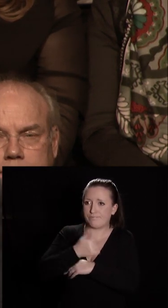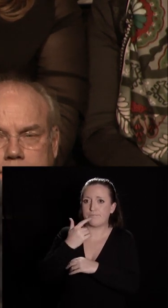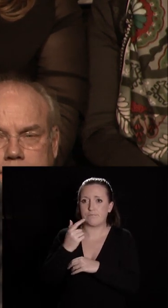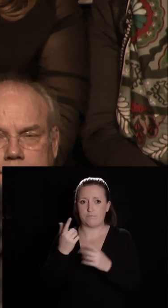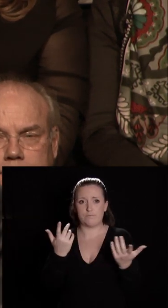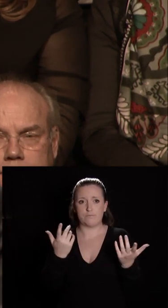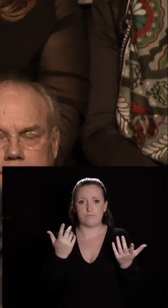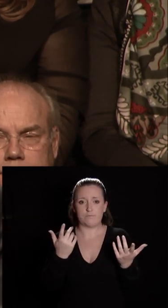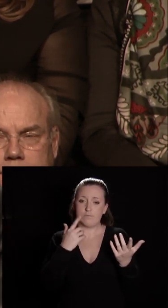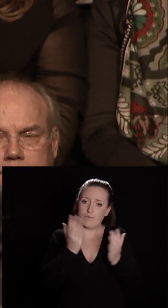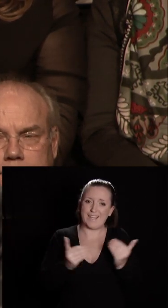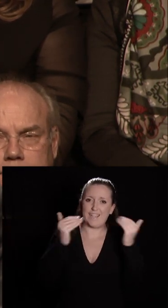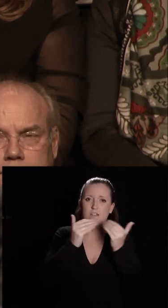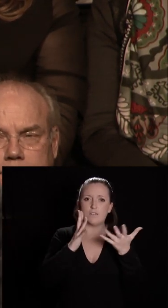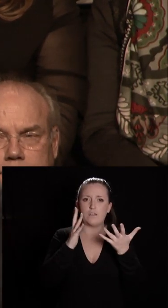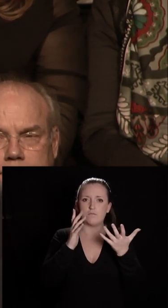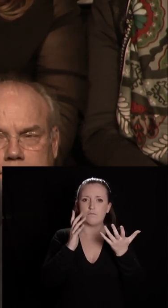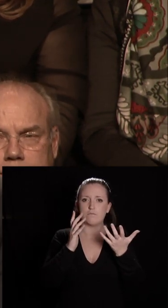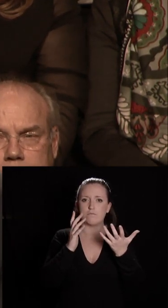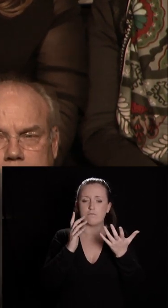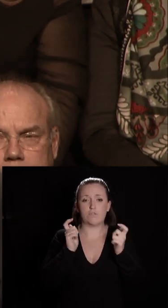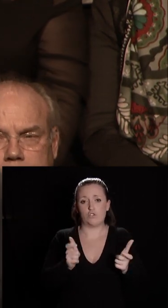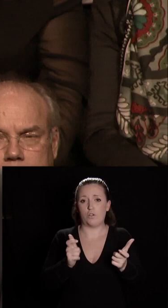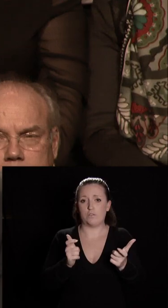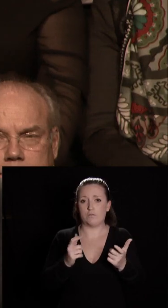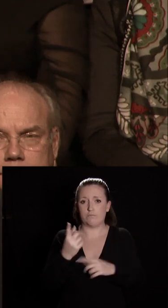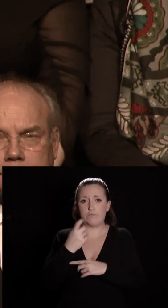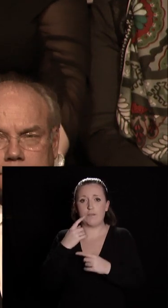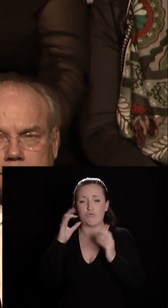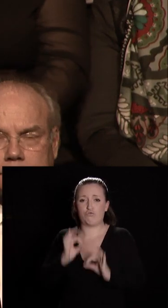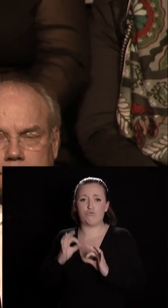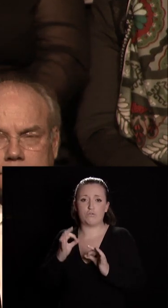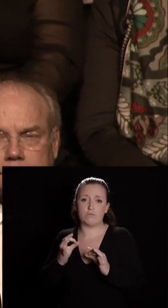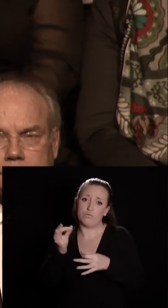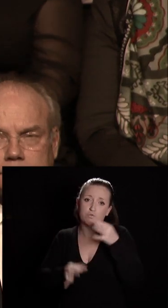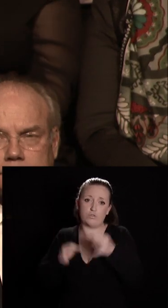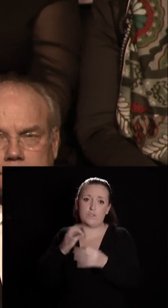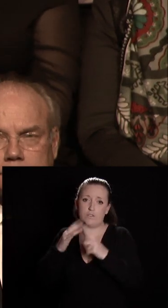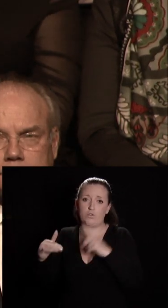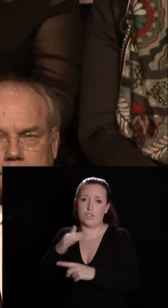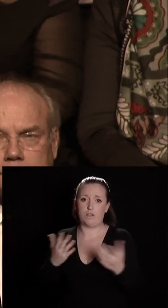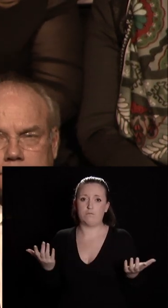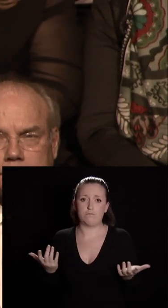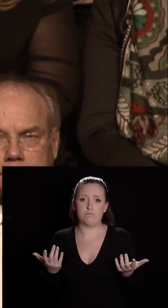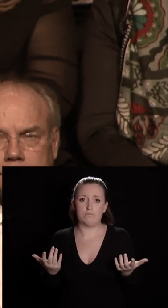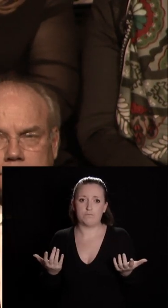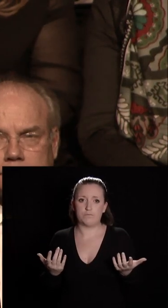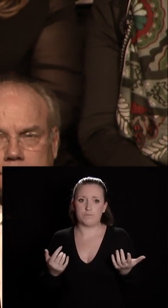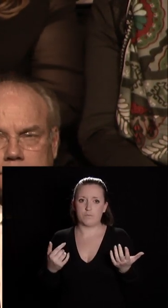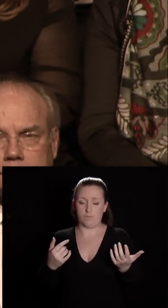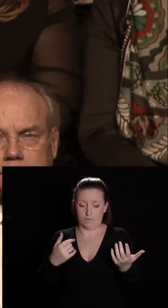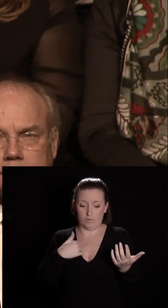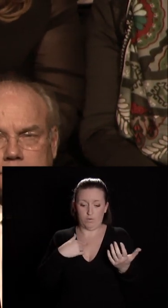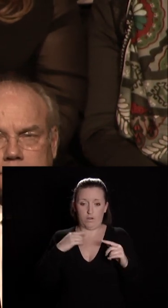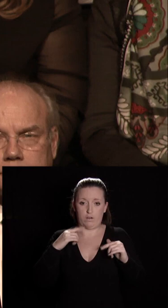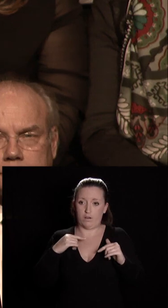'égalité des chances, c'est une question de justice sociale. Et la justice sociale, je l'ai, je suis sûr que vous l